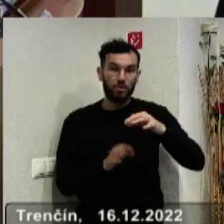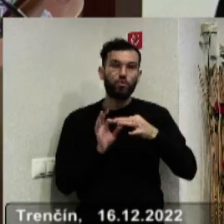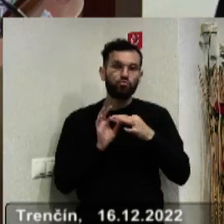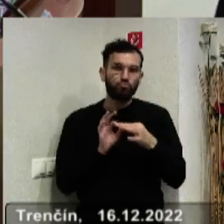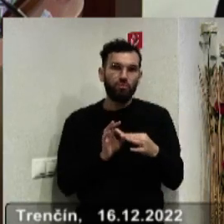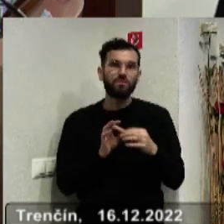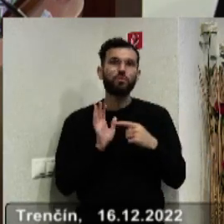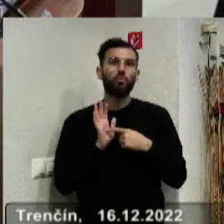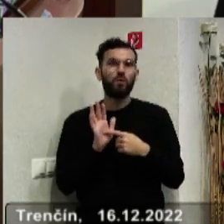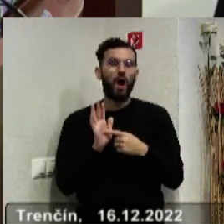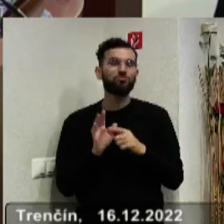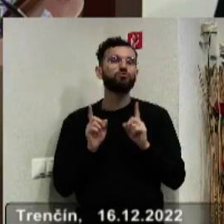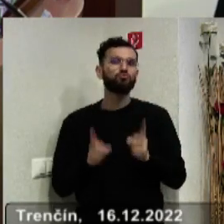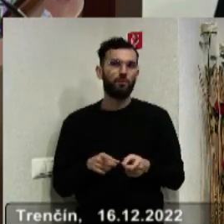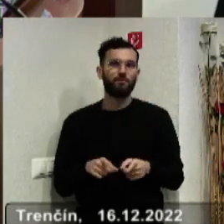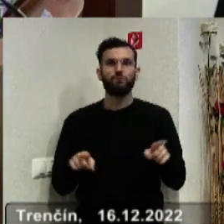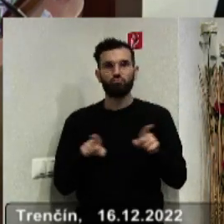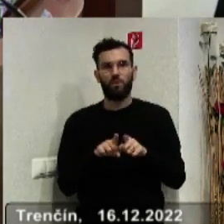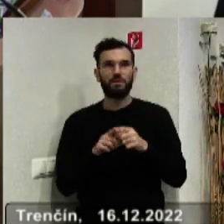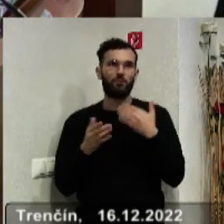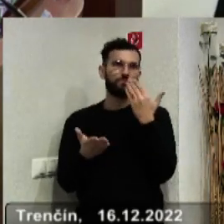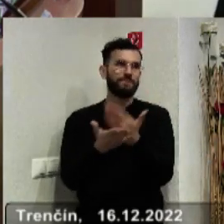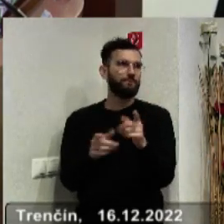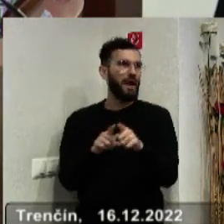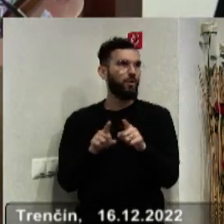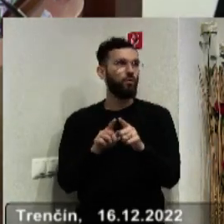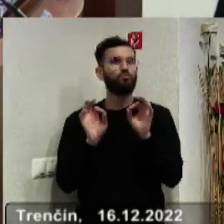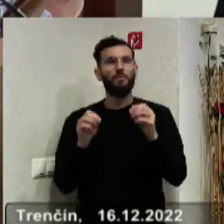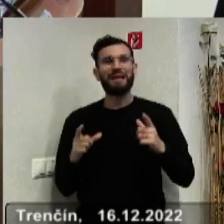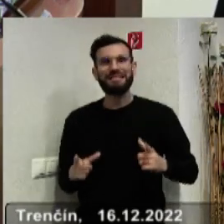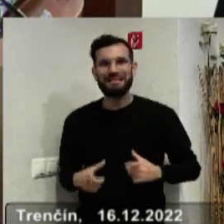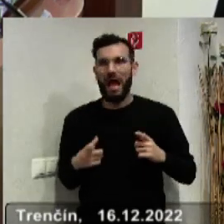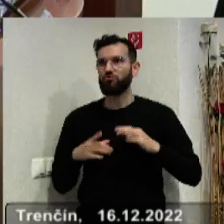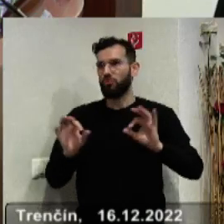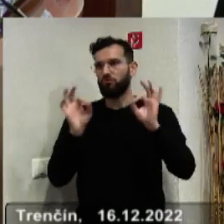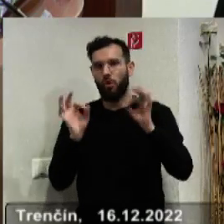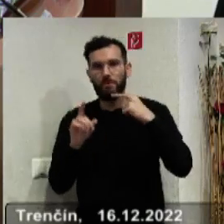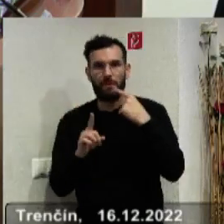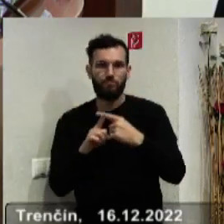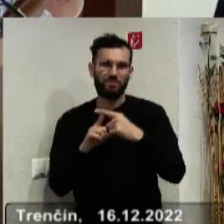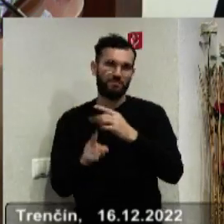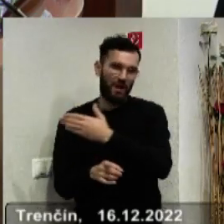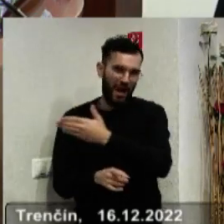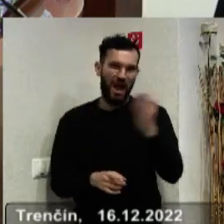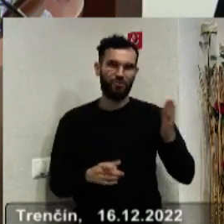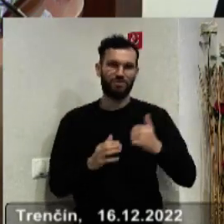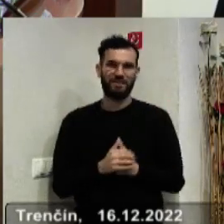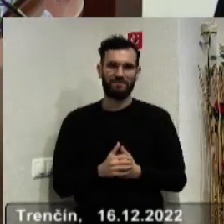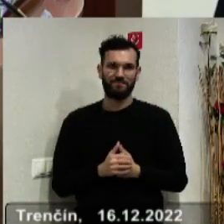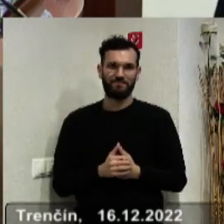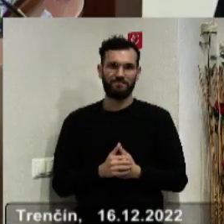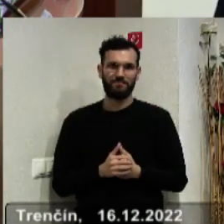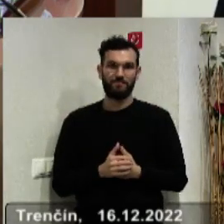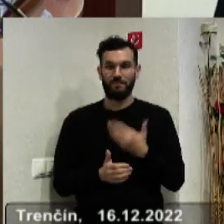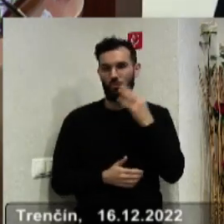minimálne taký istý počet krásnych zážitkov a pocitov počas budúceho kalendára roka, aby v živote každého jedného z vás a